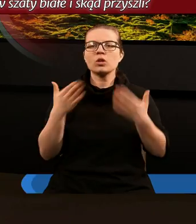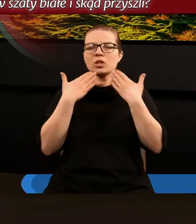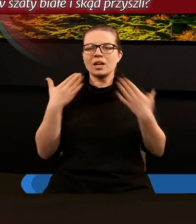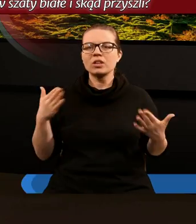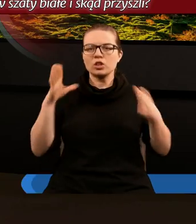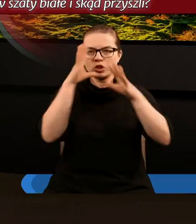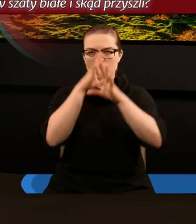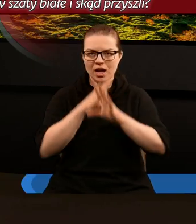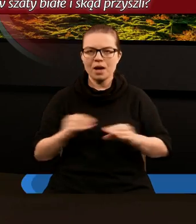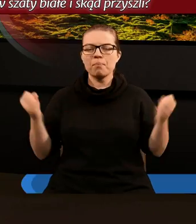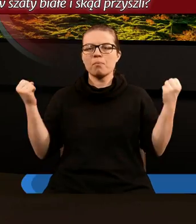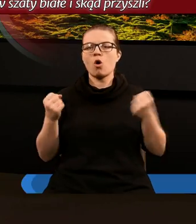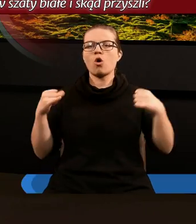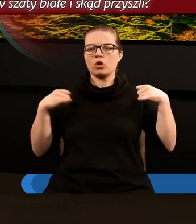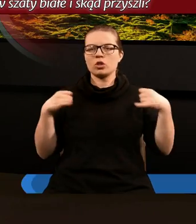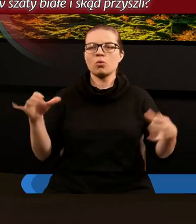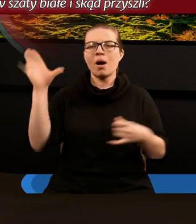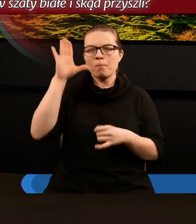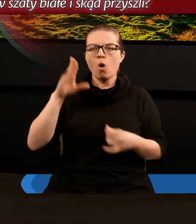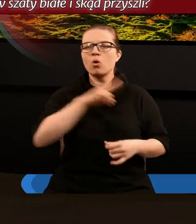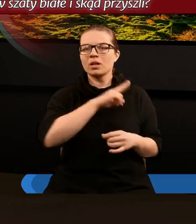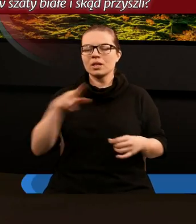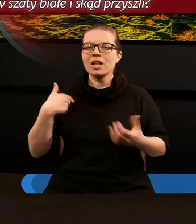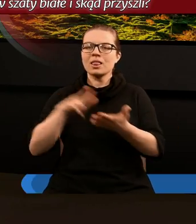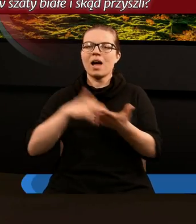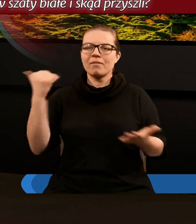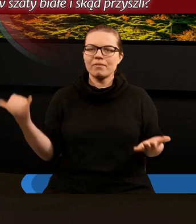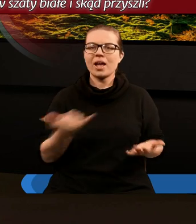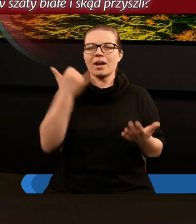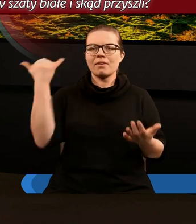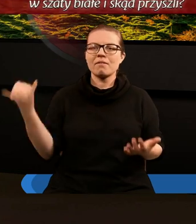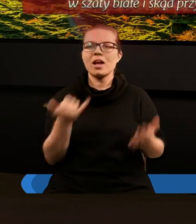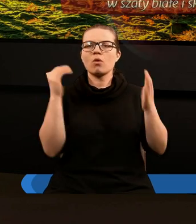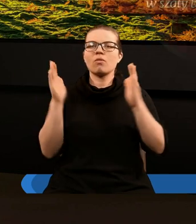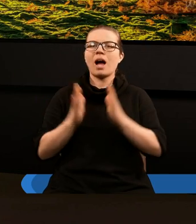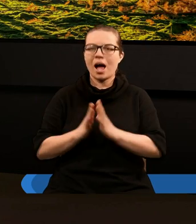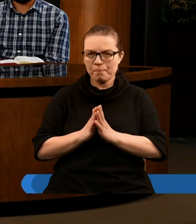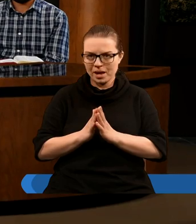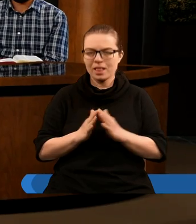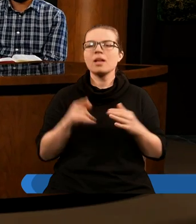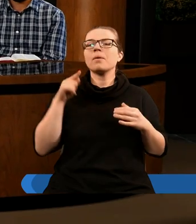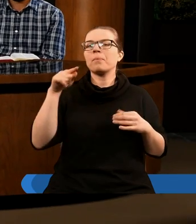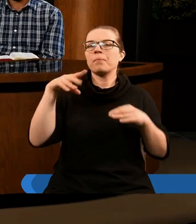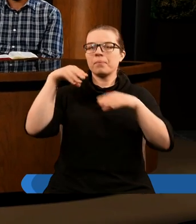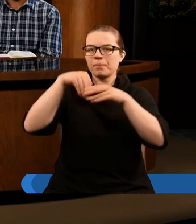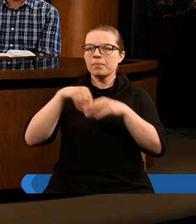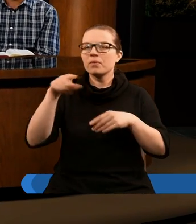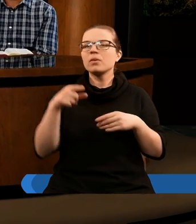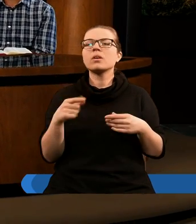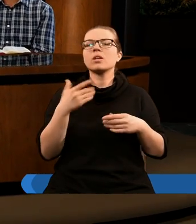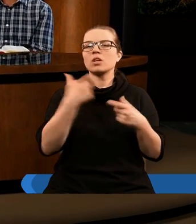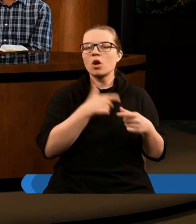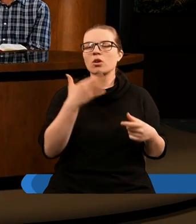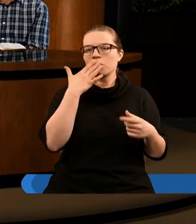dziękczynienie i cześć i moc i siła Bogu naszemu na wieki wieków. Amen. I odezwał się jeden ze